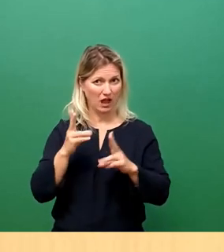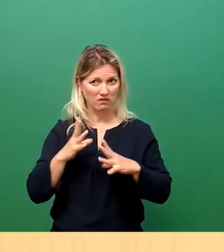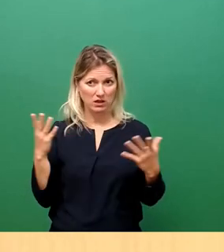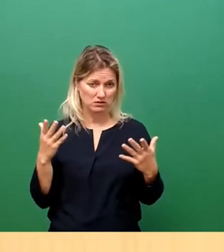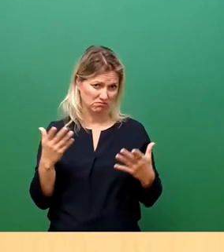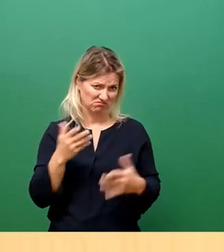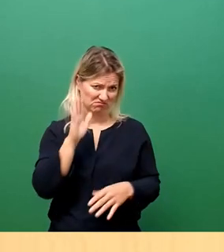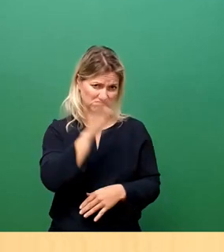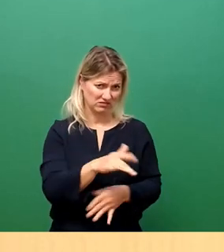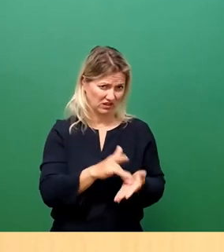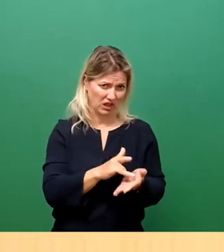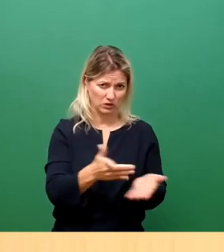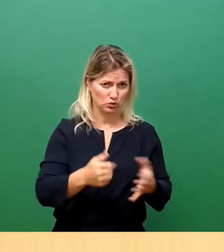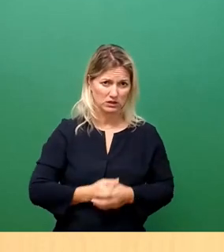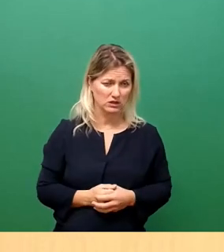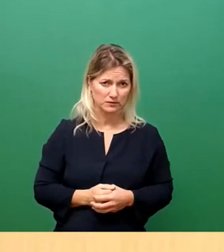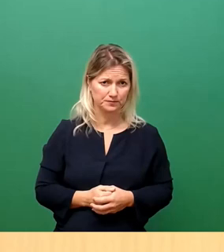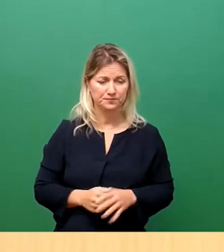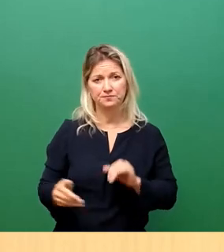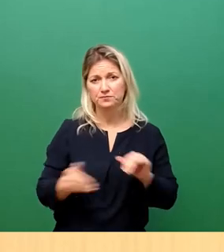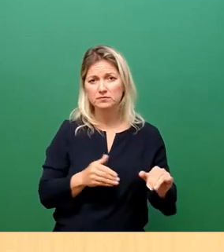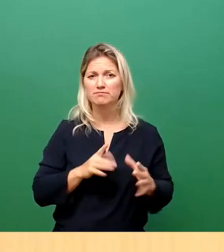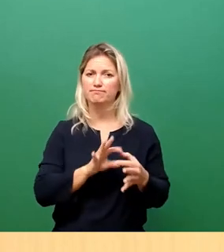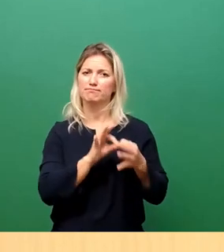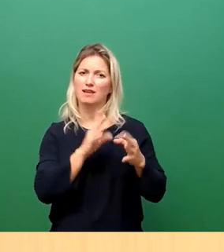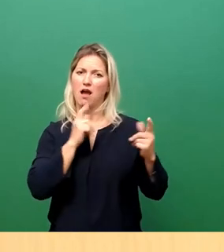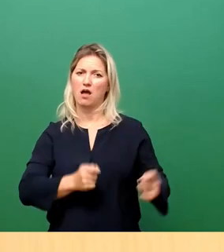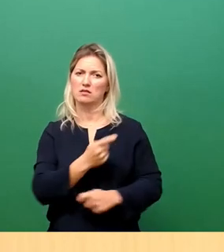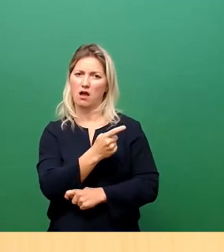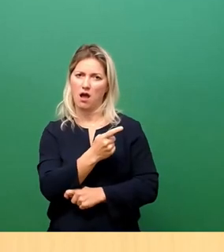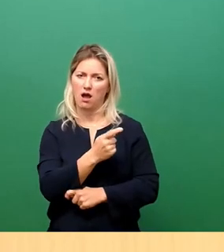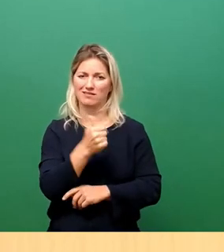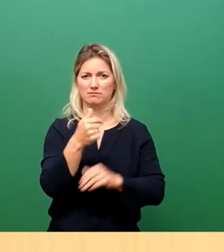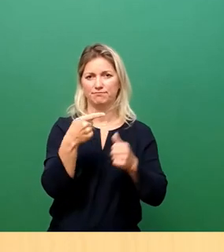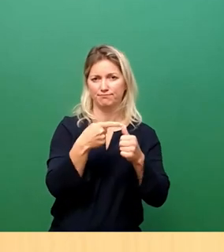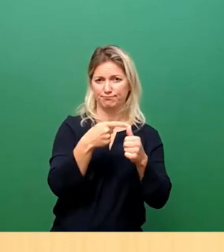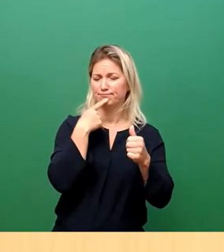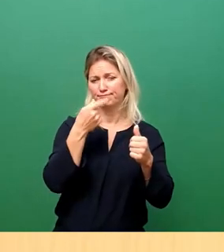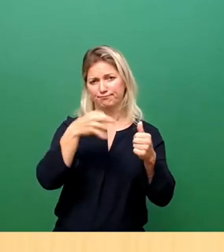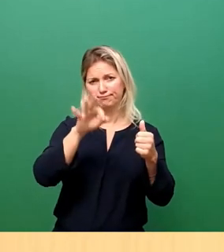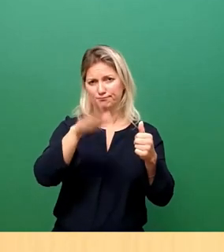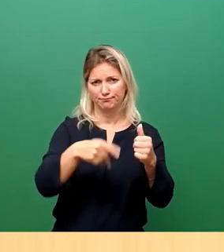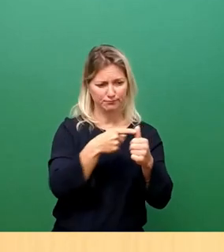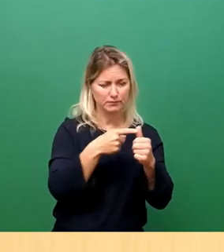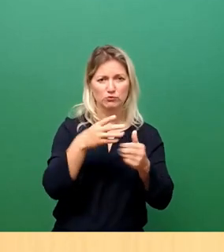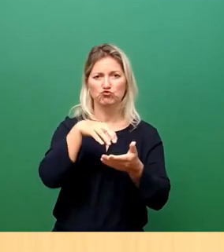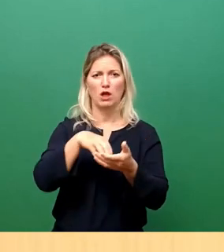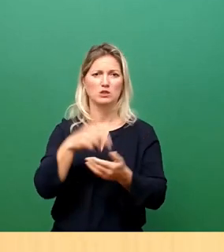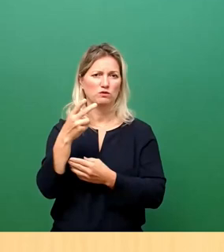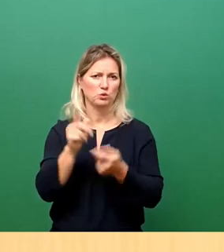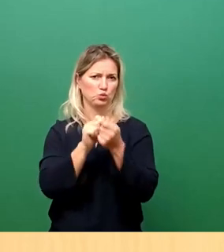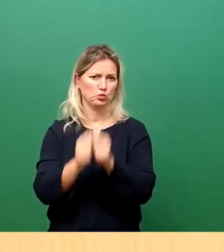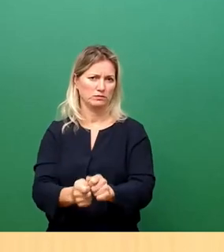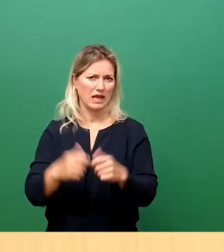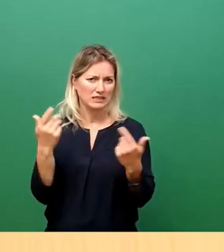beantworten. Dann kurz noch zum Antrag. Punkt 1 erübrigt sich eigentlich. Den setzt die Stadt sowieso um, beziehungsweise ist sie ja